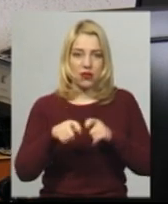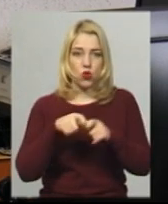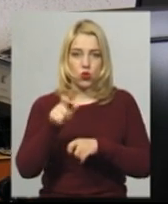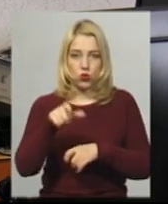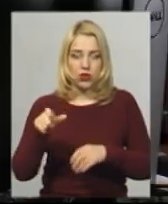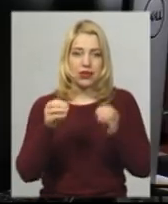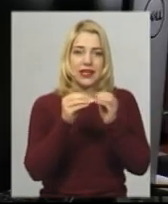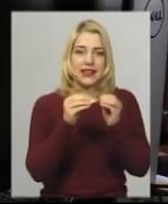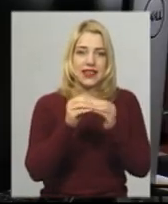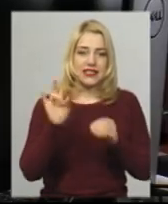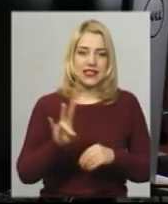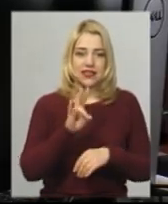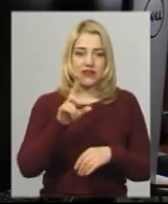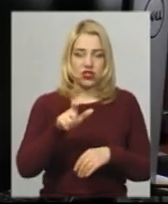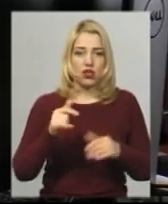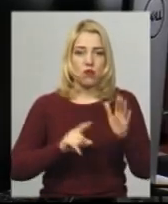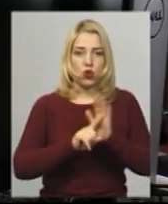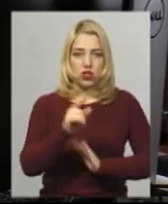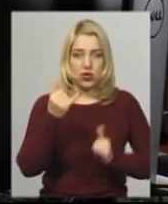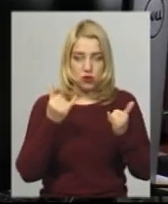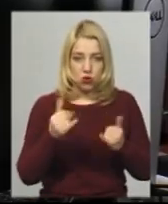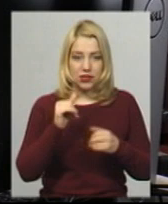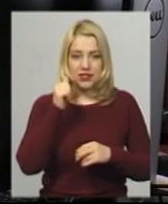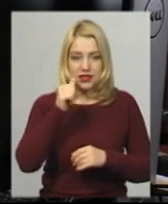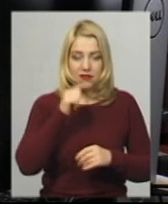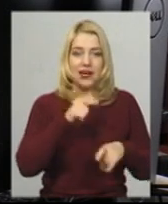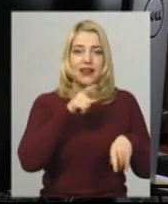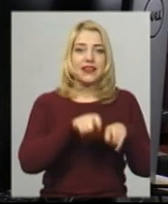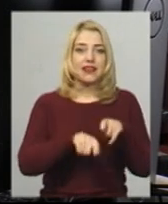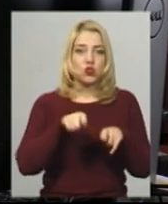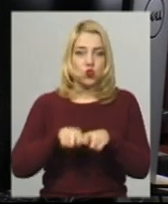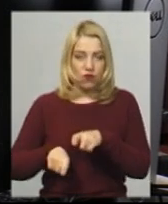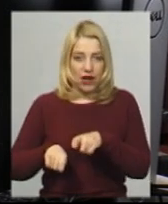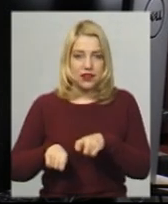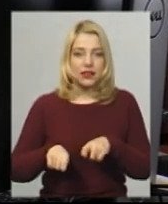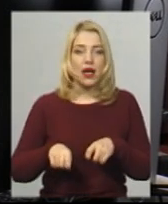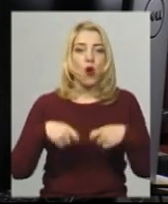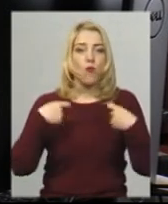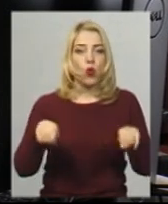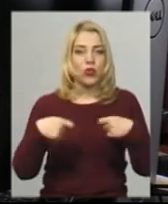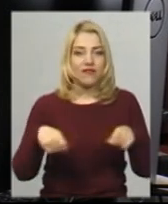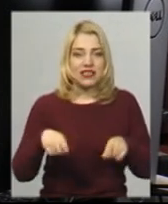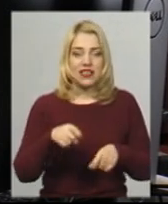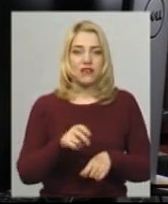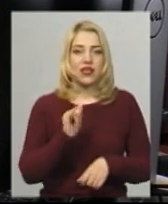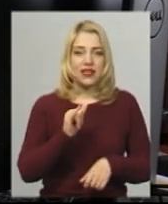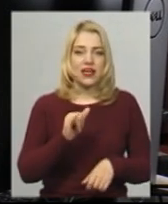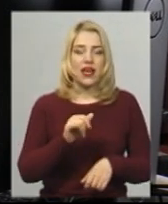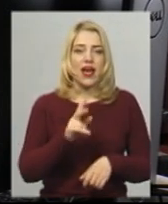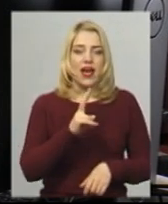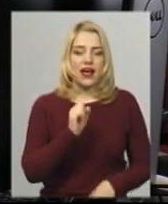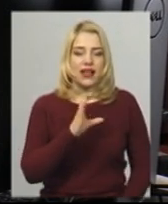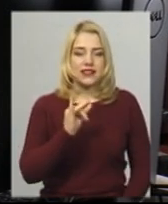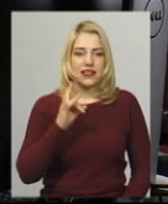10 священиків. Починаємо сьогодні і ще завтра тестувати продавців і касирів однієї з